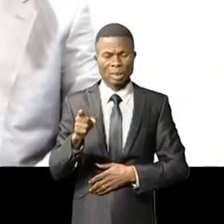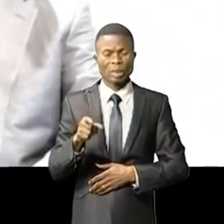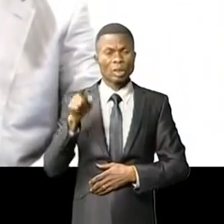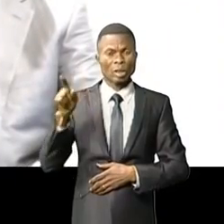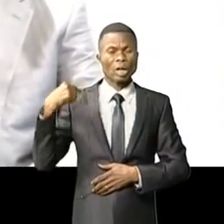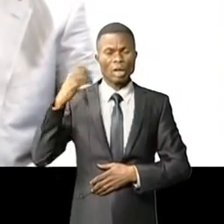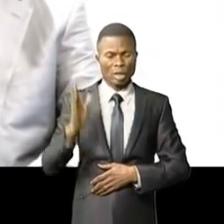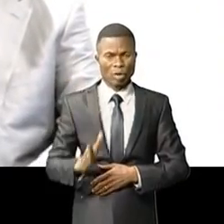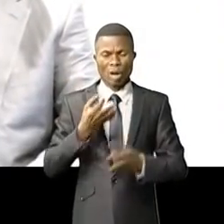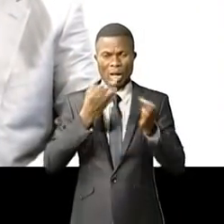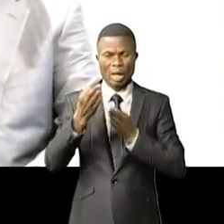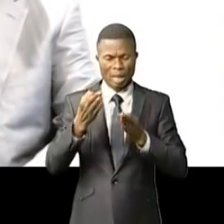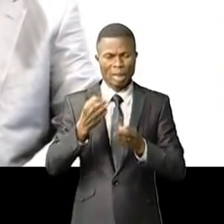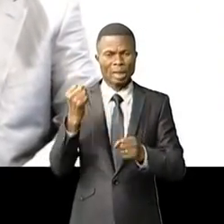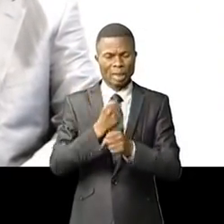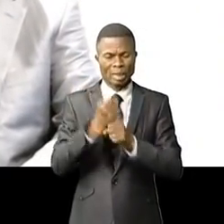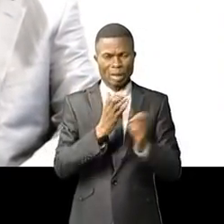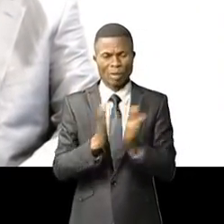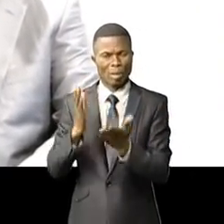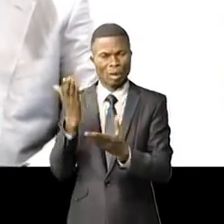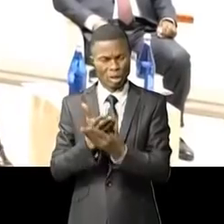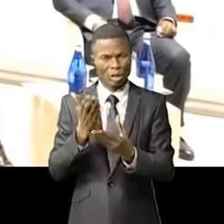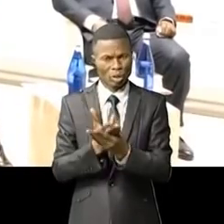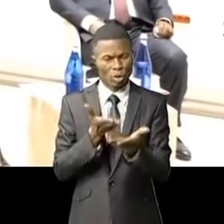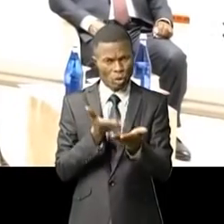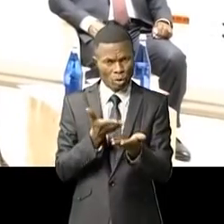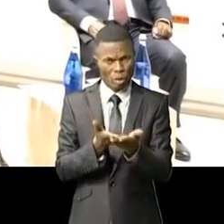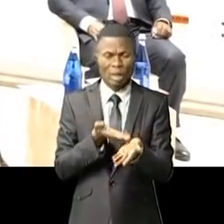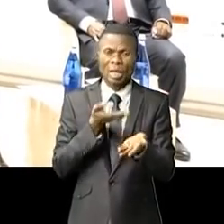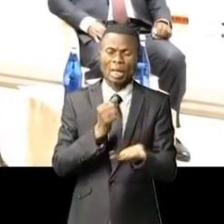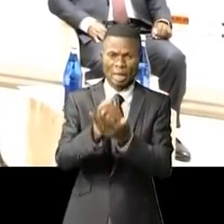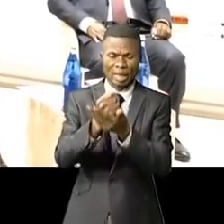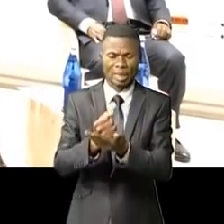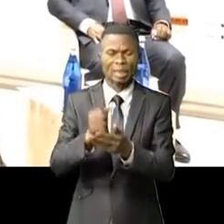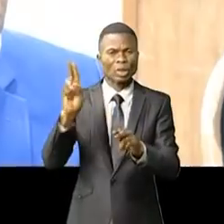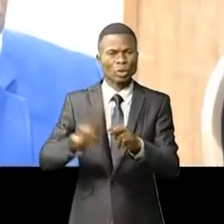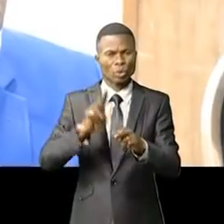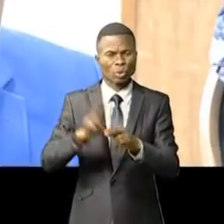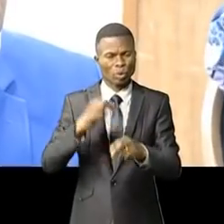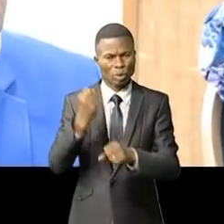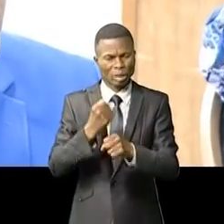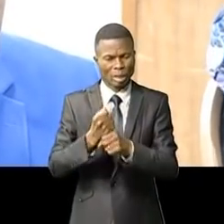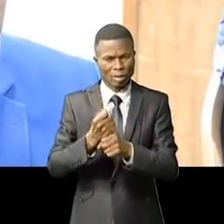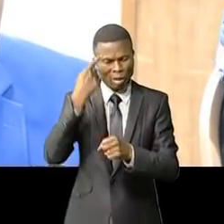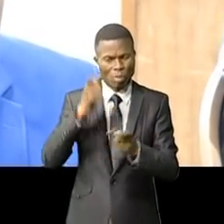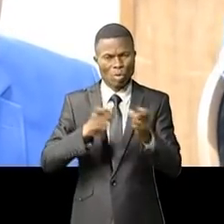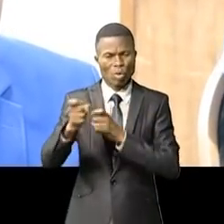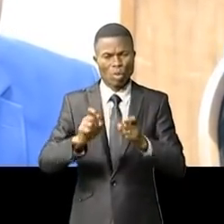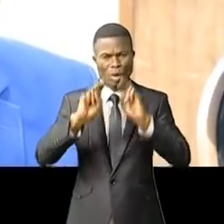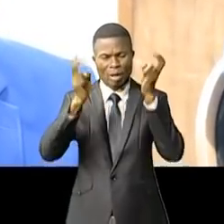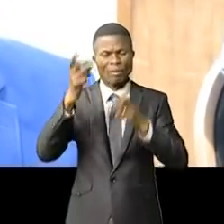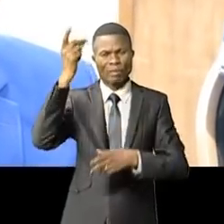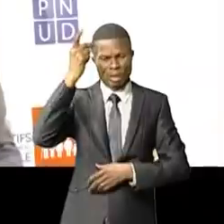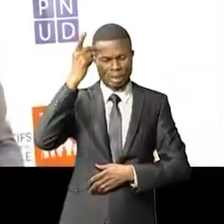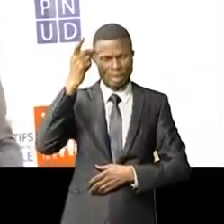derniers apprécient l'élaboration de ces documents qui va servir d'outils de travail pour la bonne gouvernance de la ville de